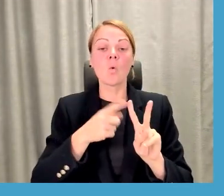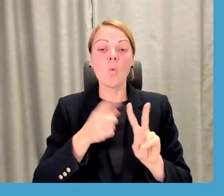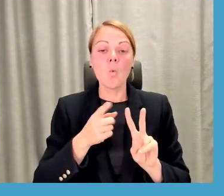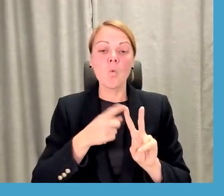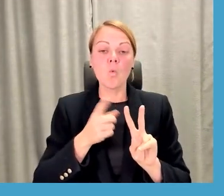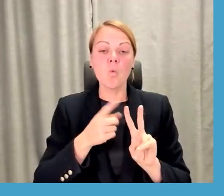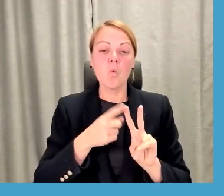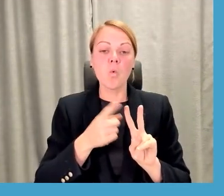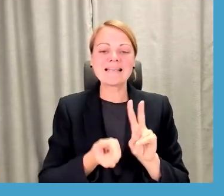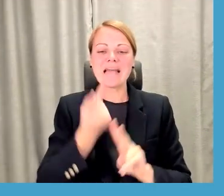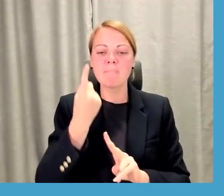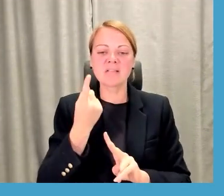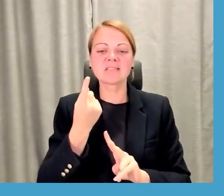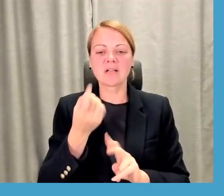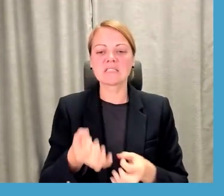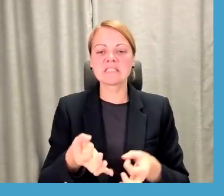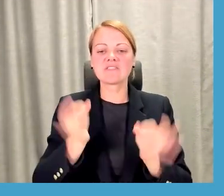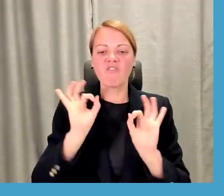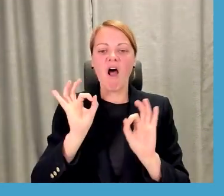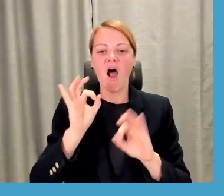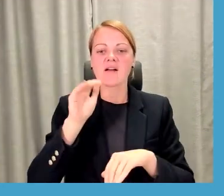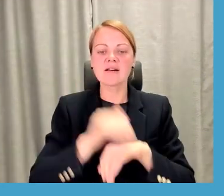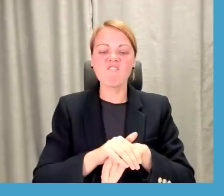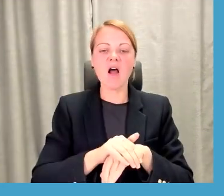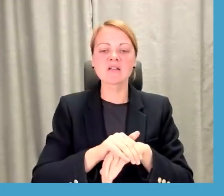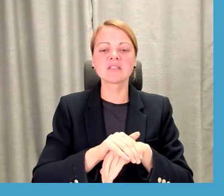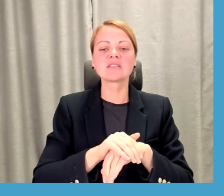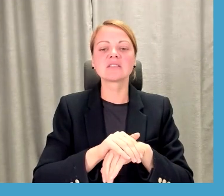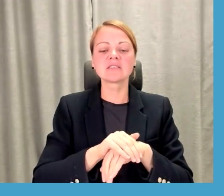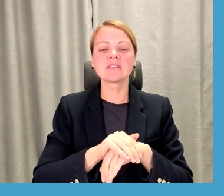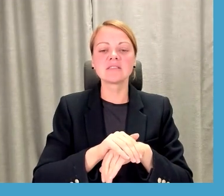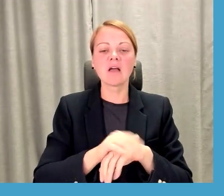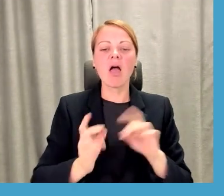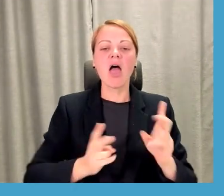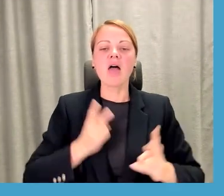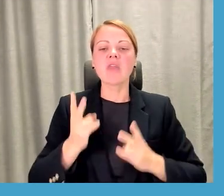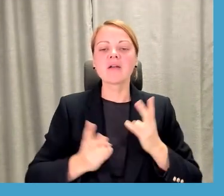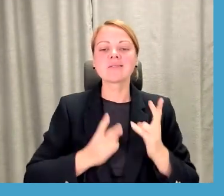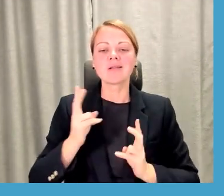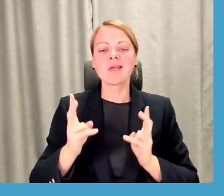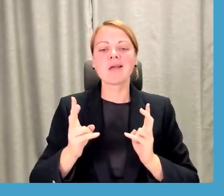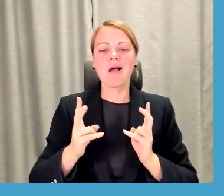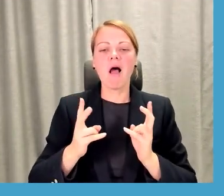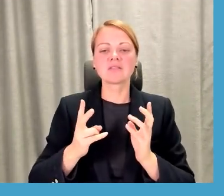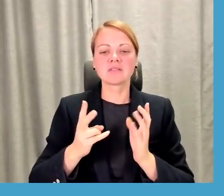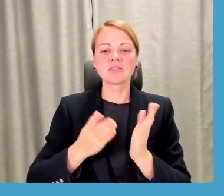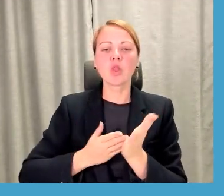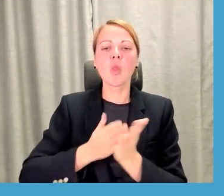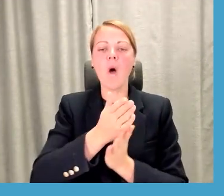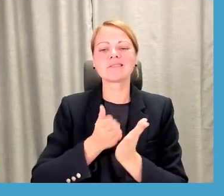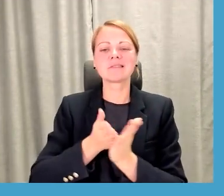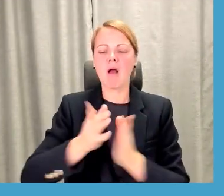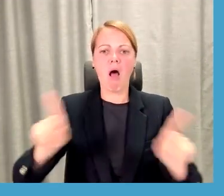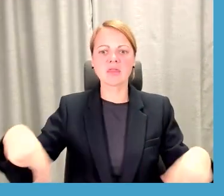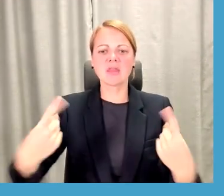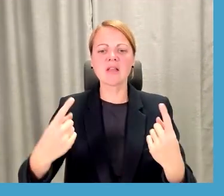iemelsus ir arī saistīts ar faktu, ka tomēr enerģētikas nozera pietiekami strauji atīstās, tajā ienāk